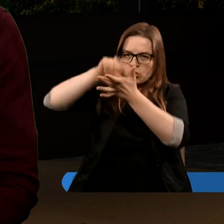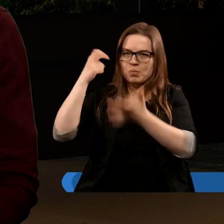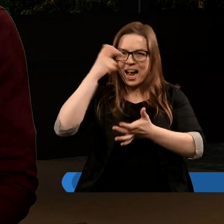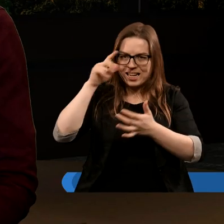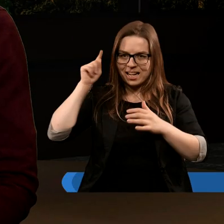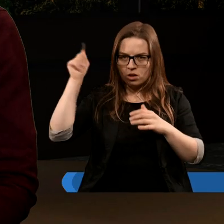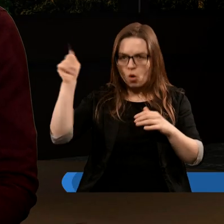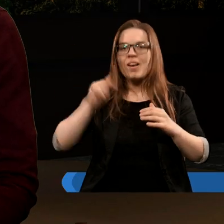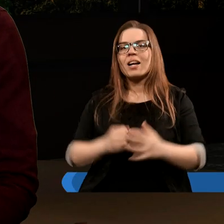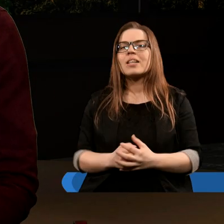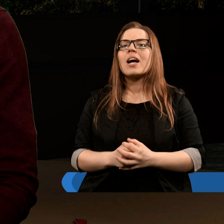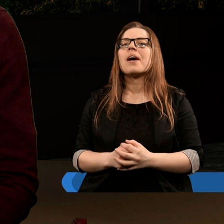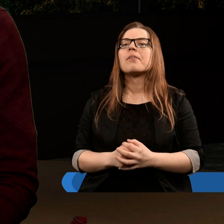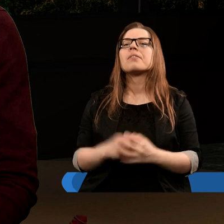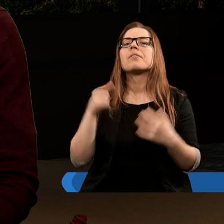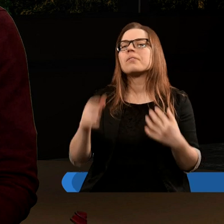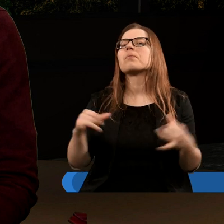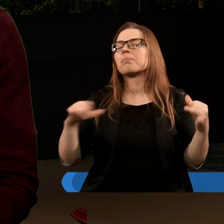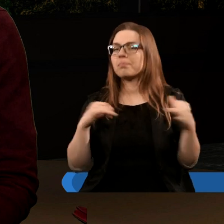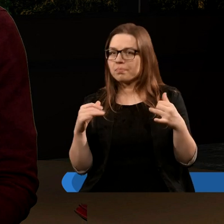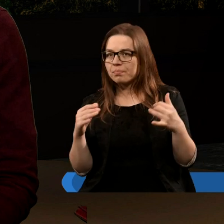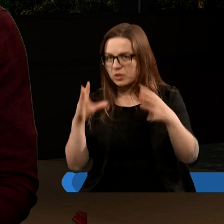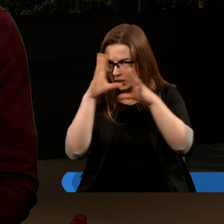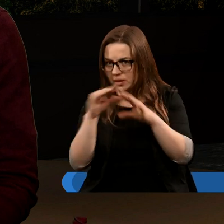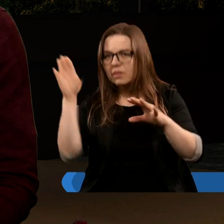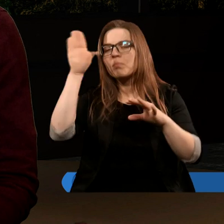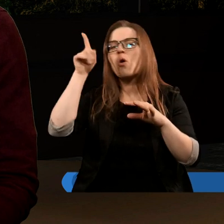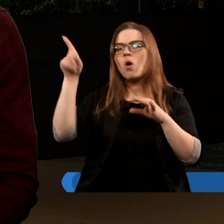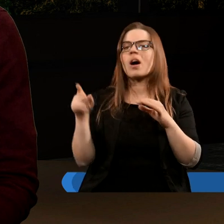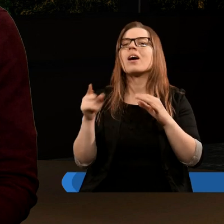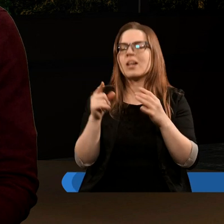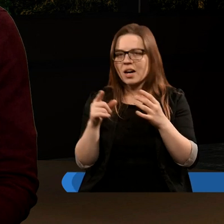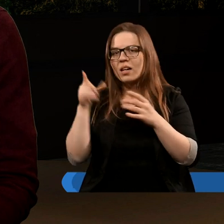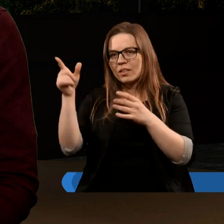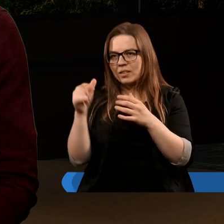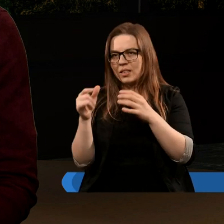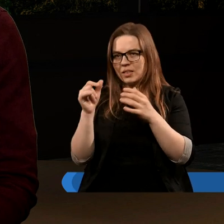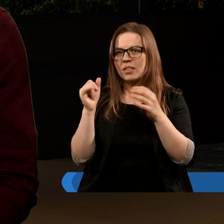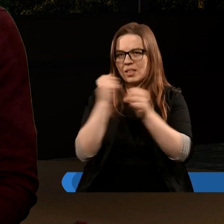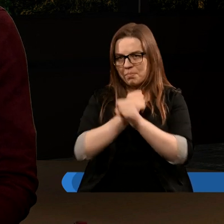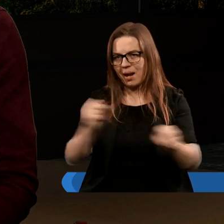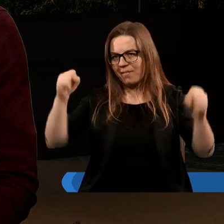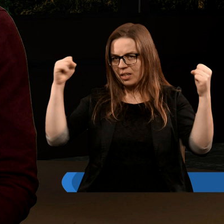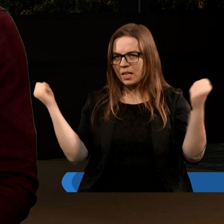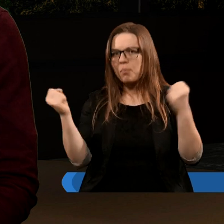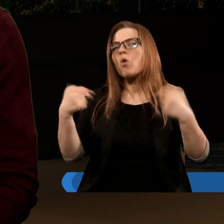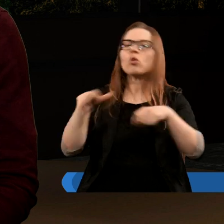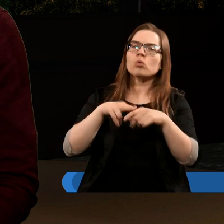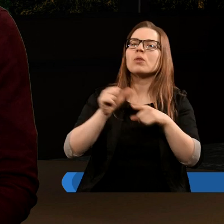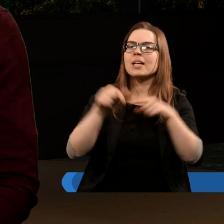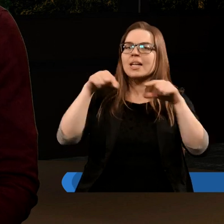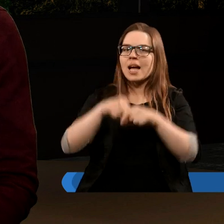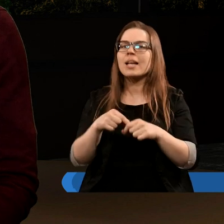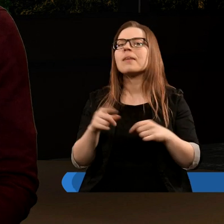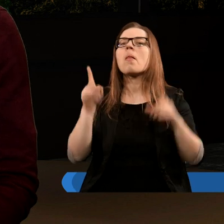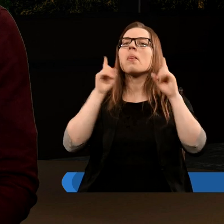dziesiątego wersetu dla mnie jest właśnie panowanie Boga, władztwo pomazańca i zbawienie i moc, które nastąpiły.